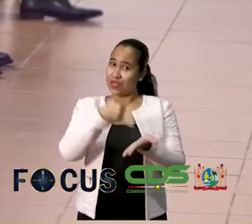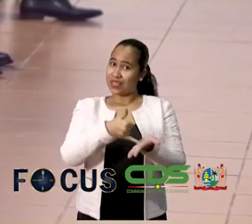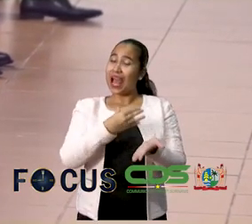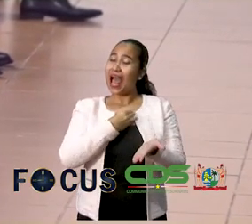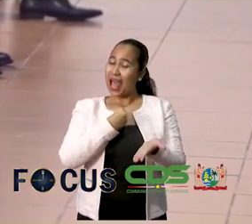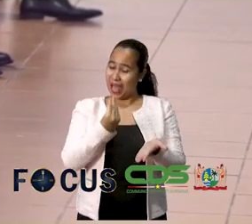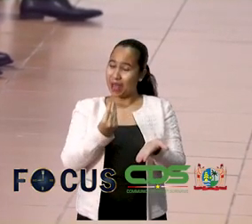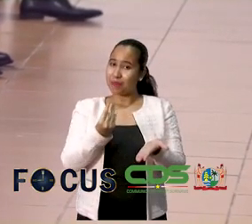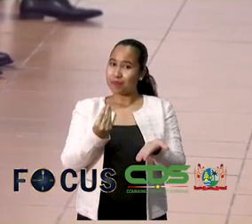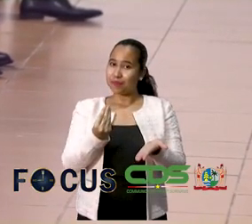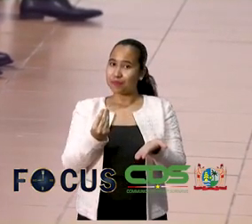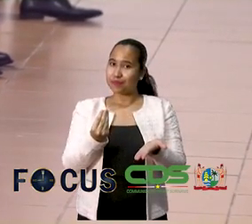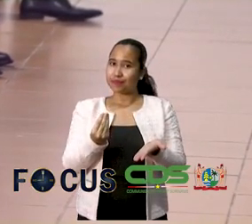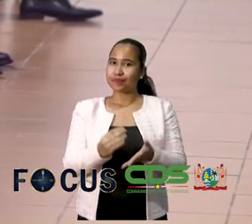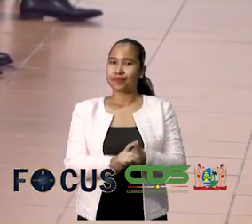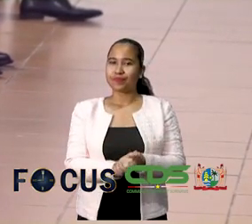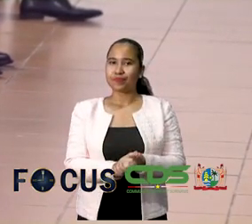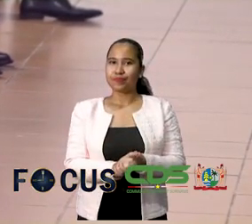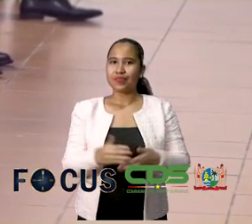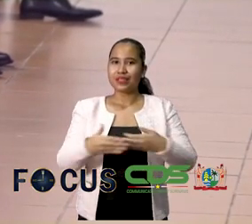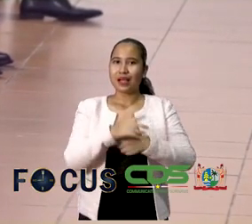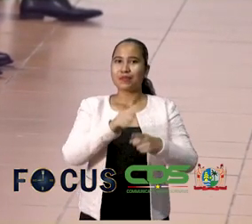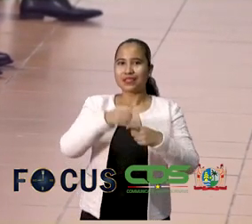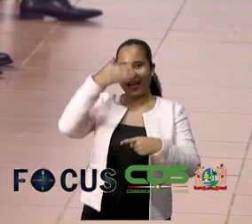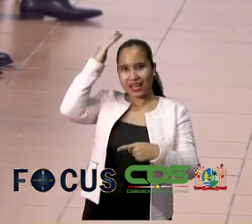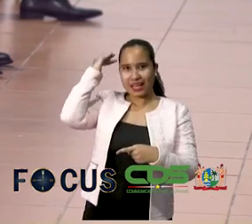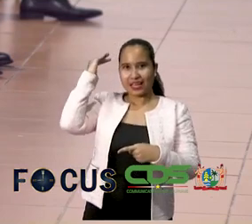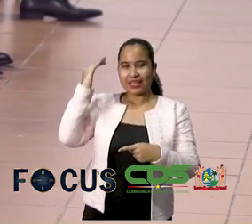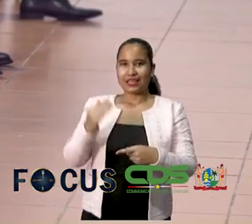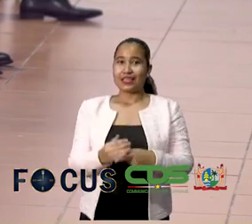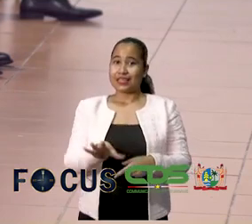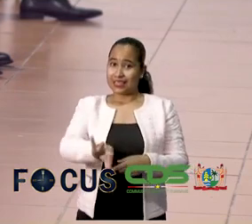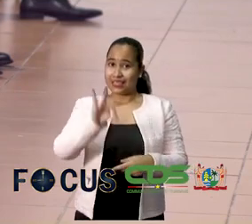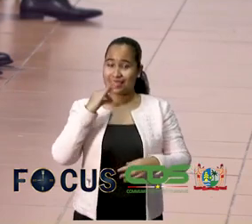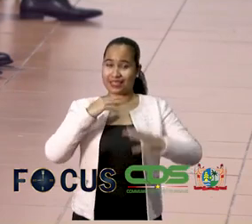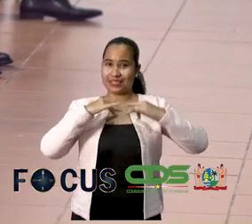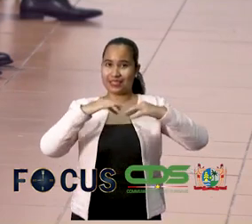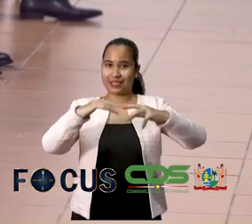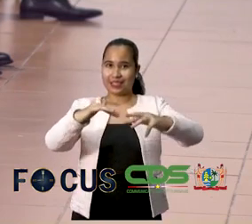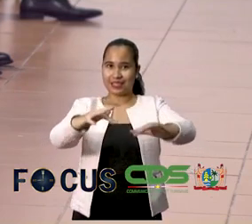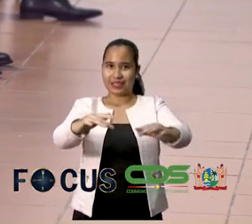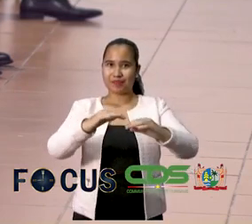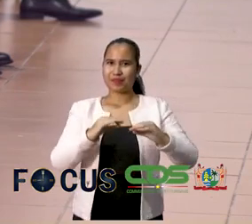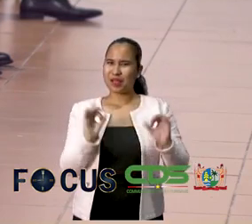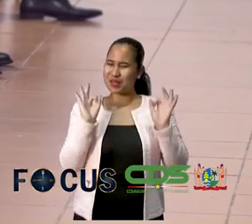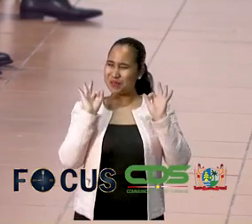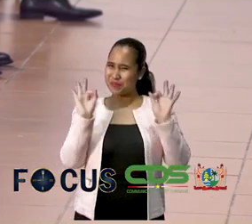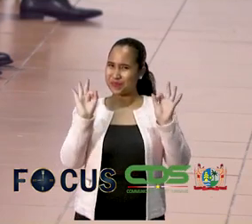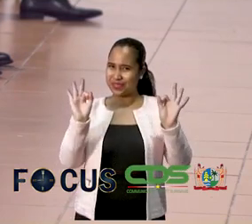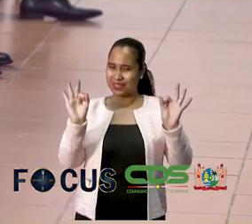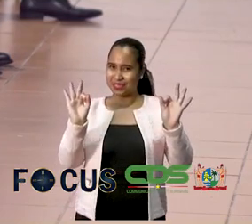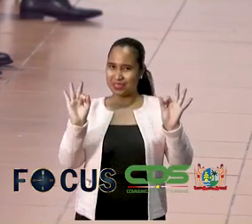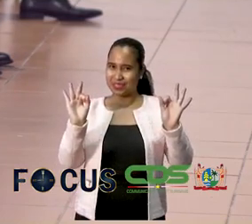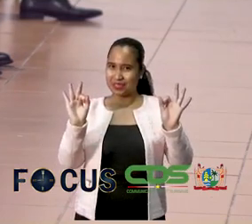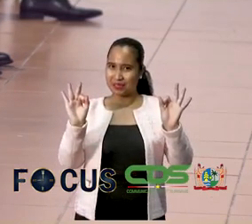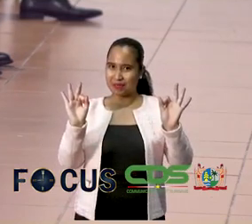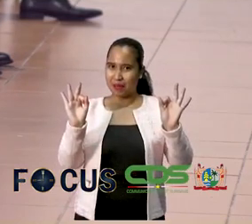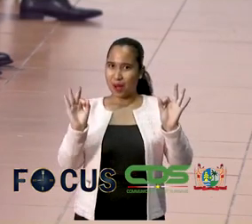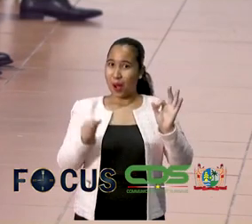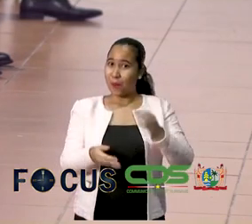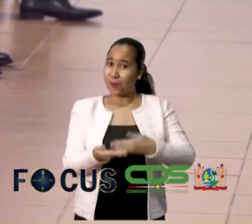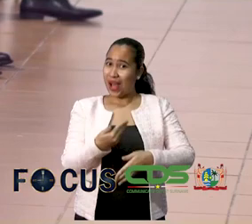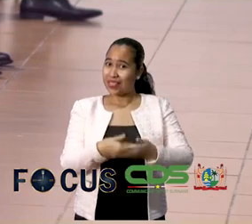gehad. Dames en heren, de kiesregeling omvat een zorgvuldig vormgevend proces